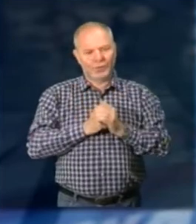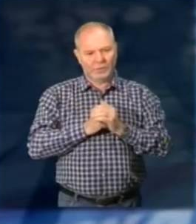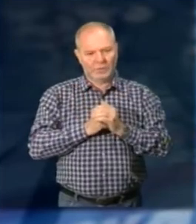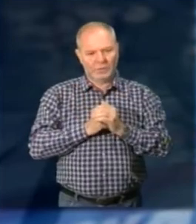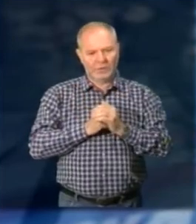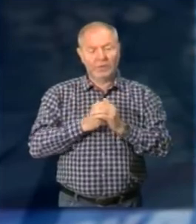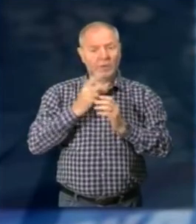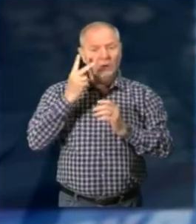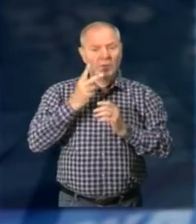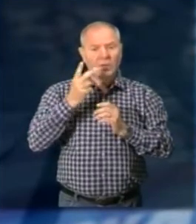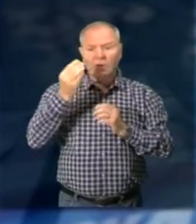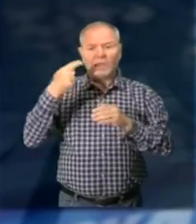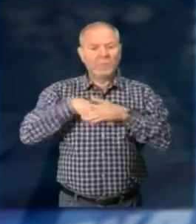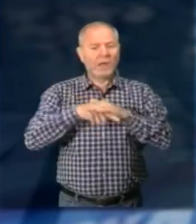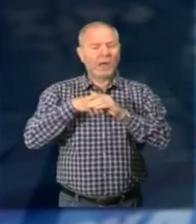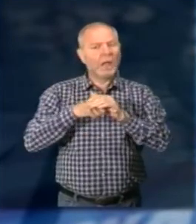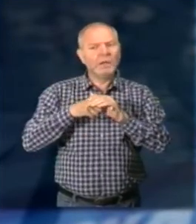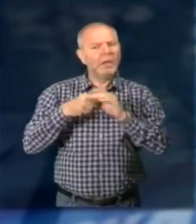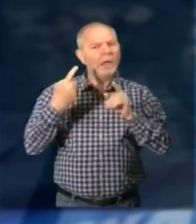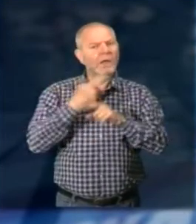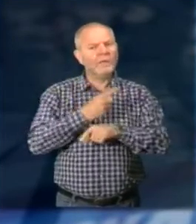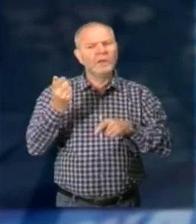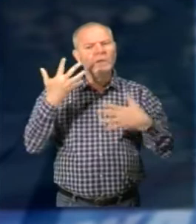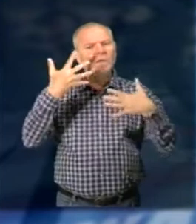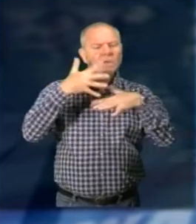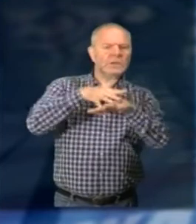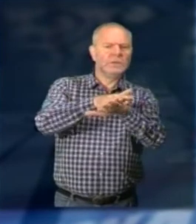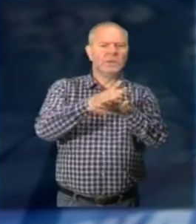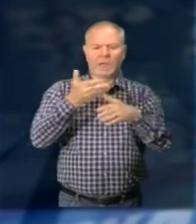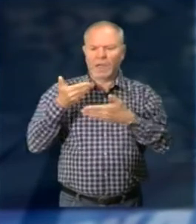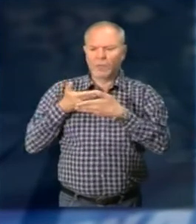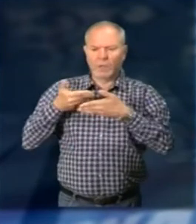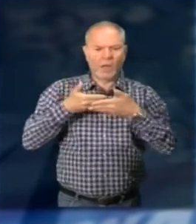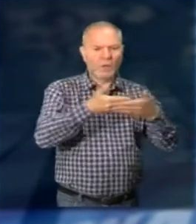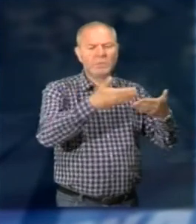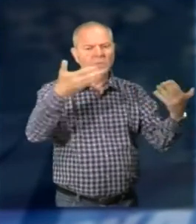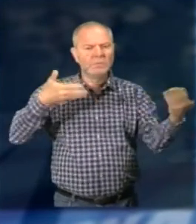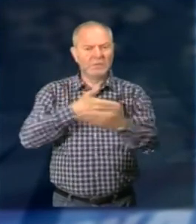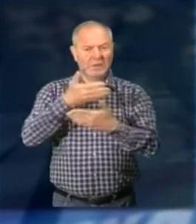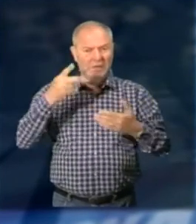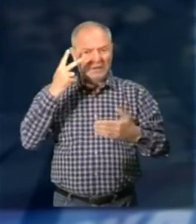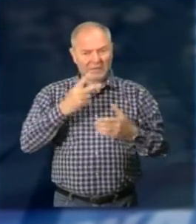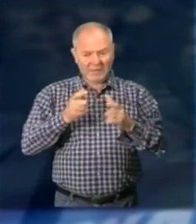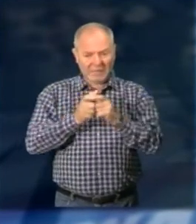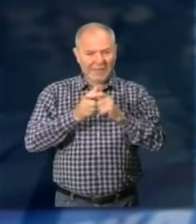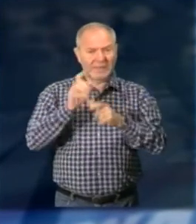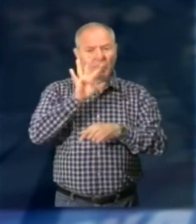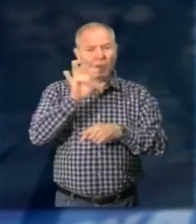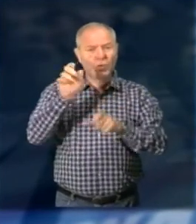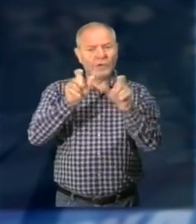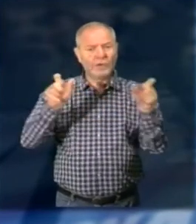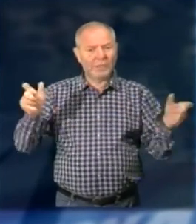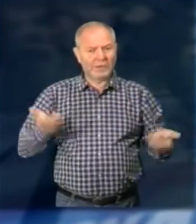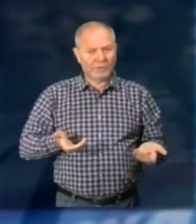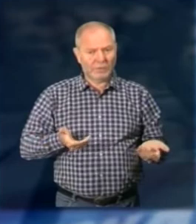esempio straordinario di come si possono integrare e aiutarsi vicendevolmente Pensate un po', Madonna del Sasso ha appena 400 abitanti